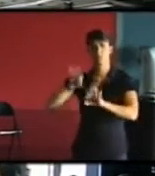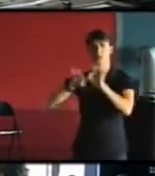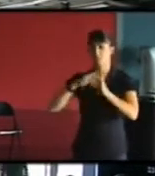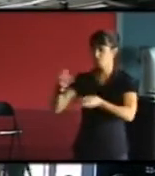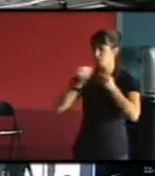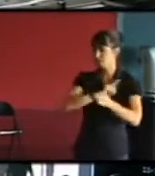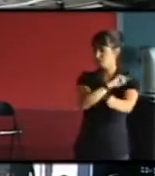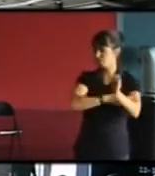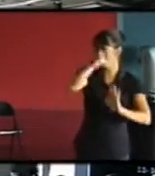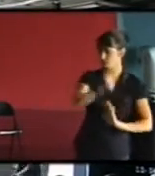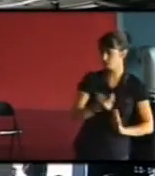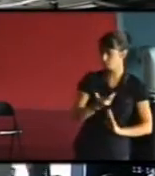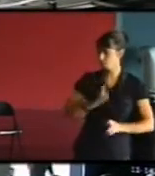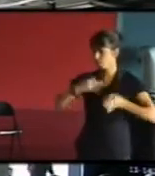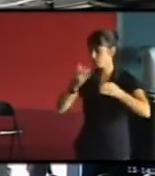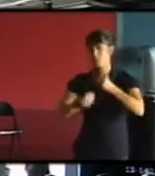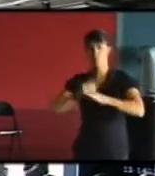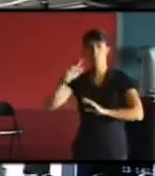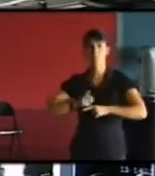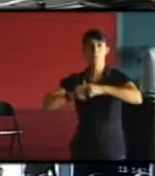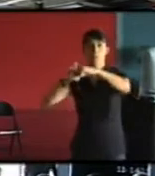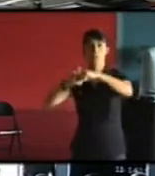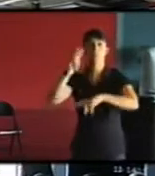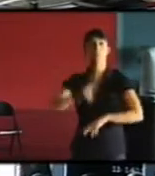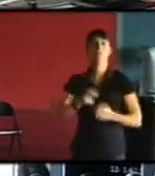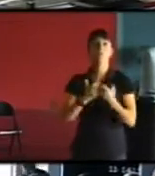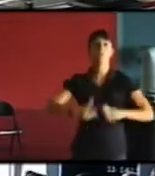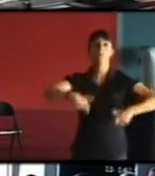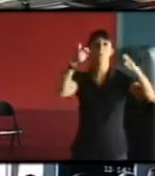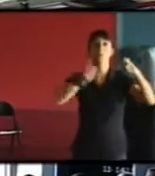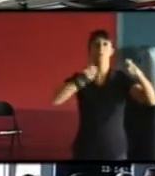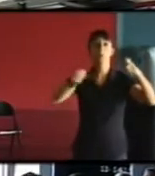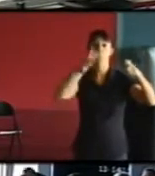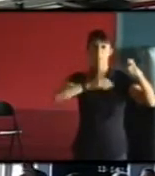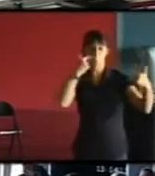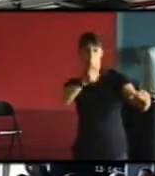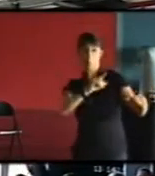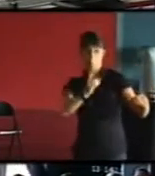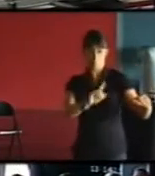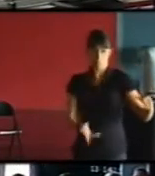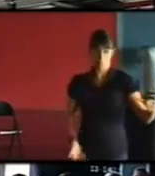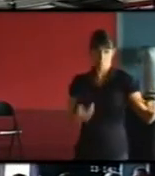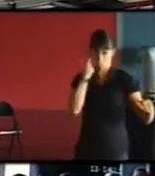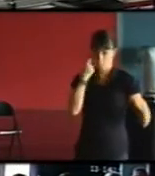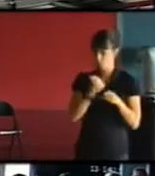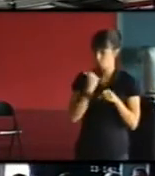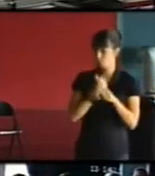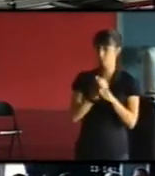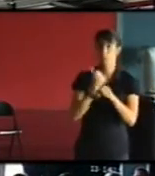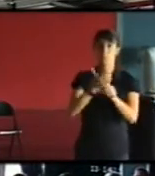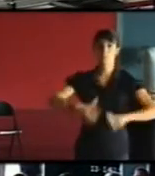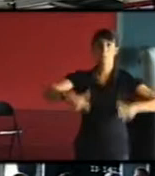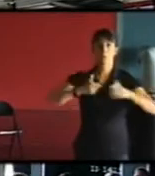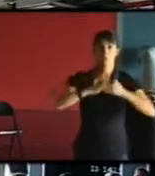Et donc le bâtiment étant quand même quelque chose qui n'évolue pas si vite que ça, vous avez à peu près 1% de nouveaux bâtiments par an, vous avez à peu près 1